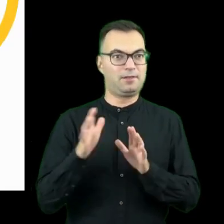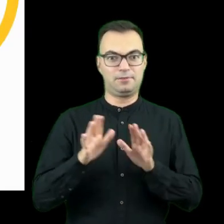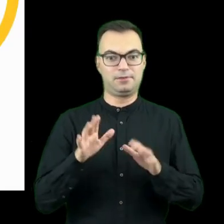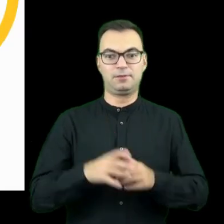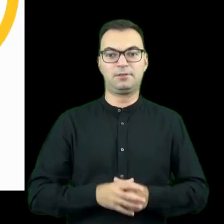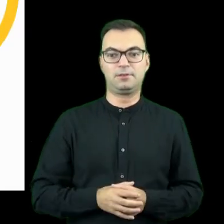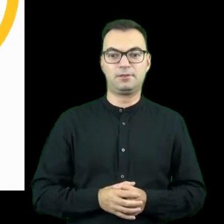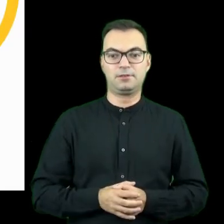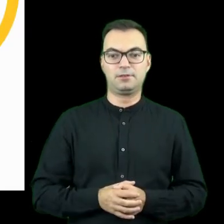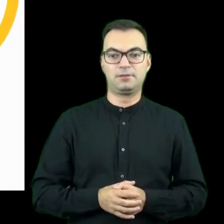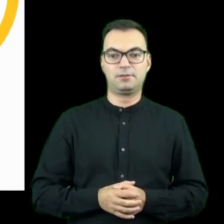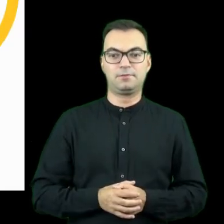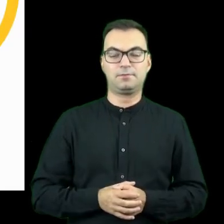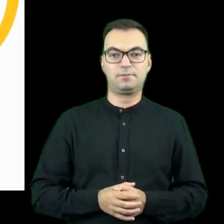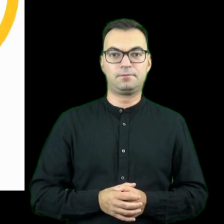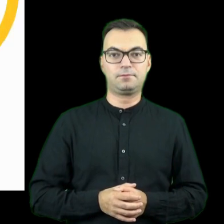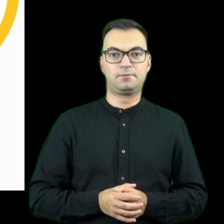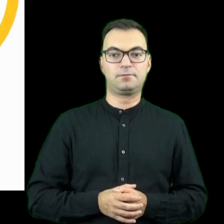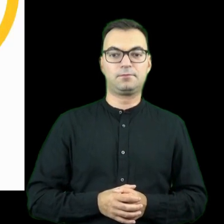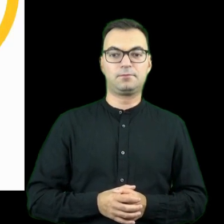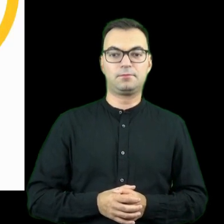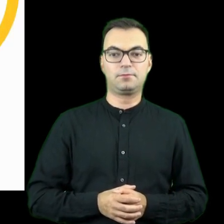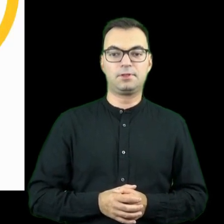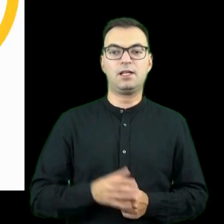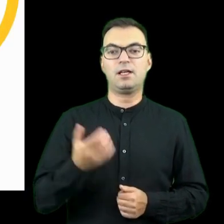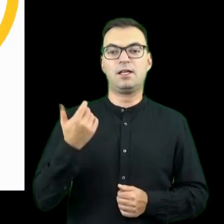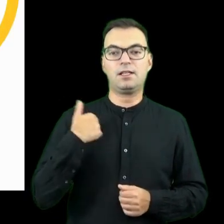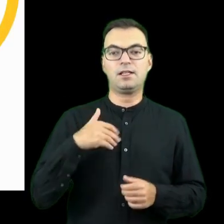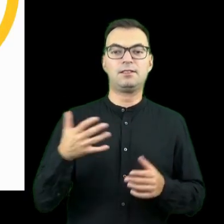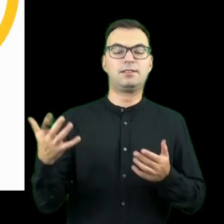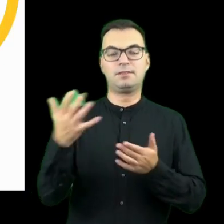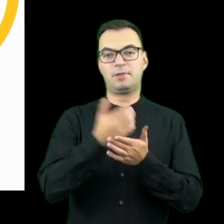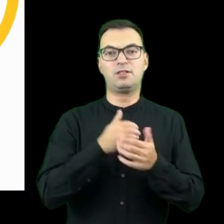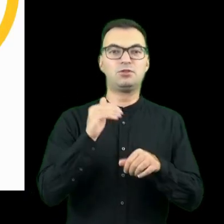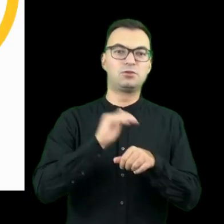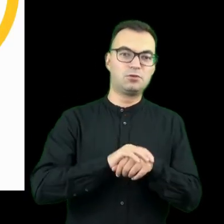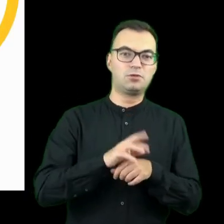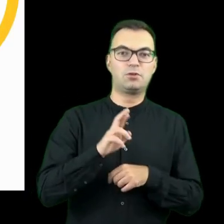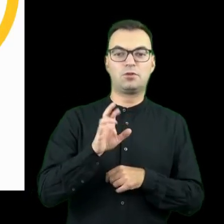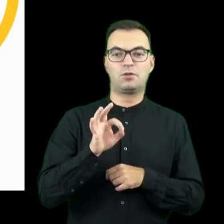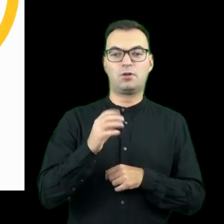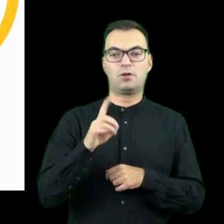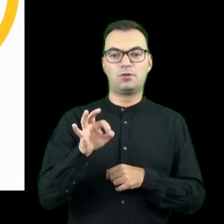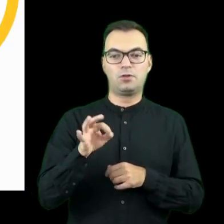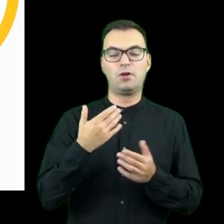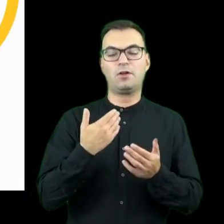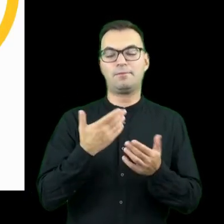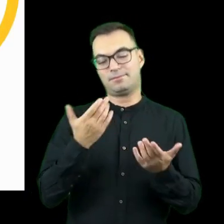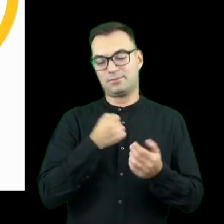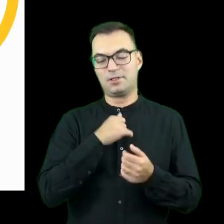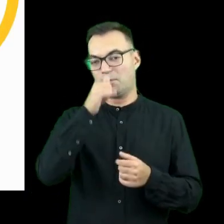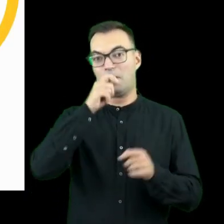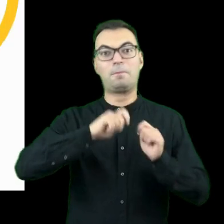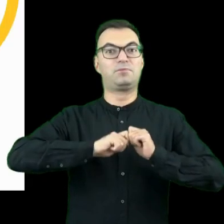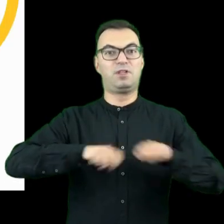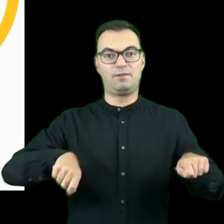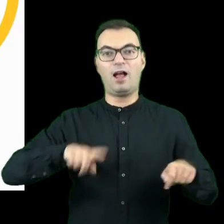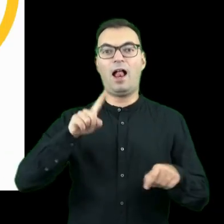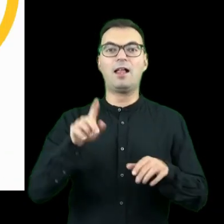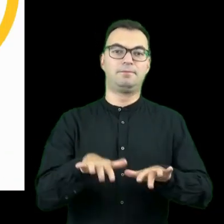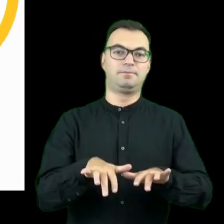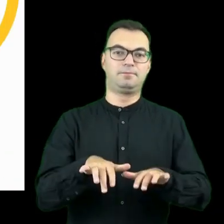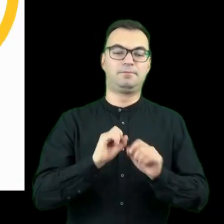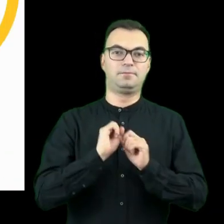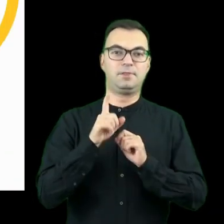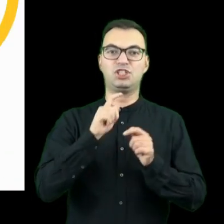Więc żeby nie zbierać od Was zgód, RODO i tak dalej, nie macie możliwości przerwania, natomiast możecie tekstowo mi